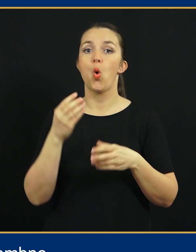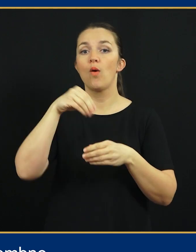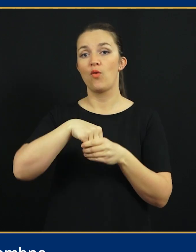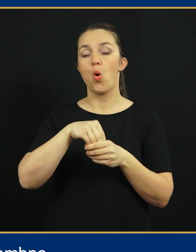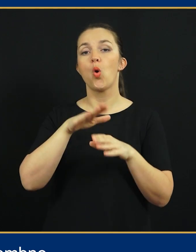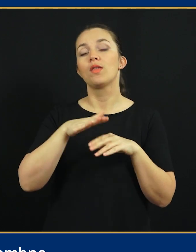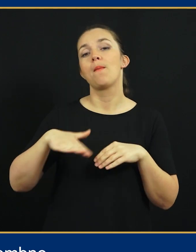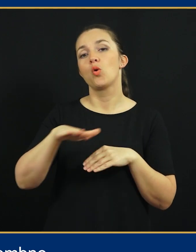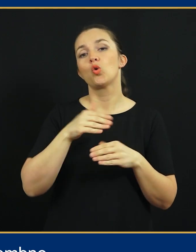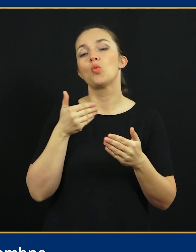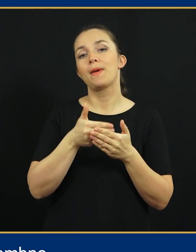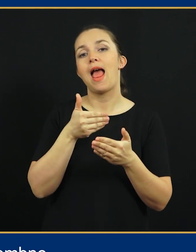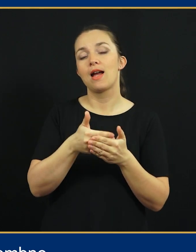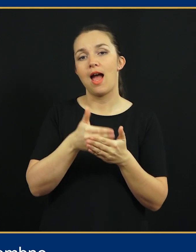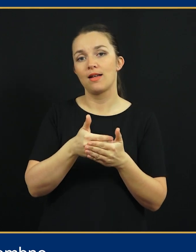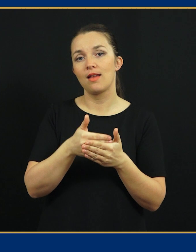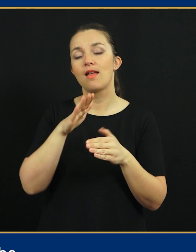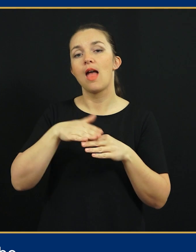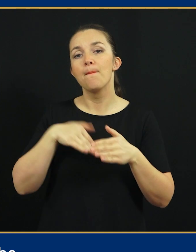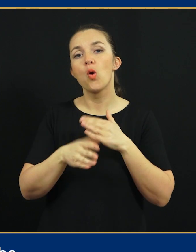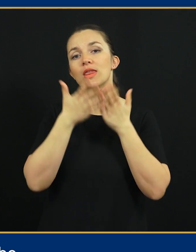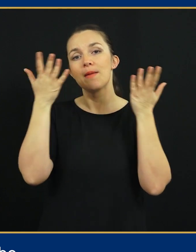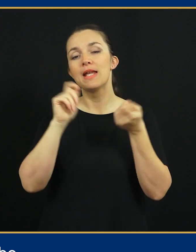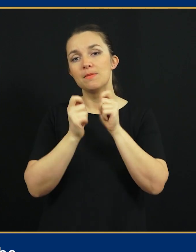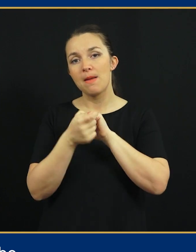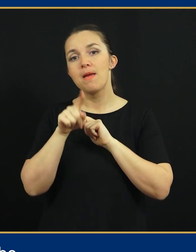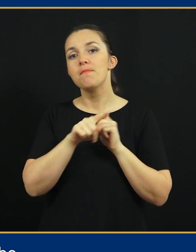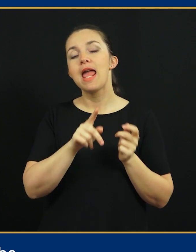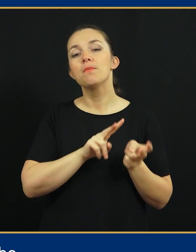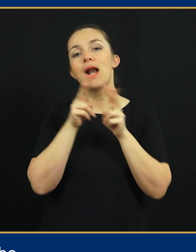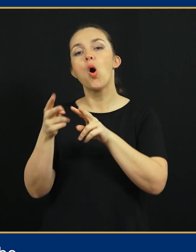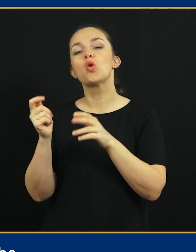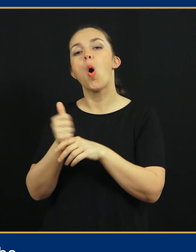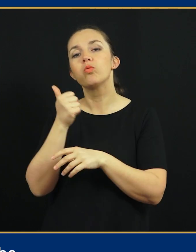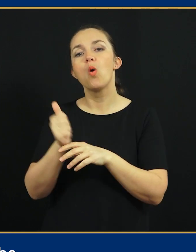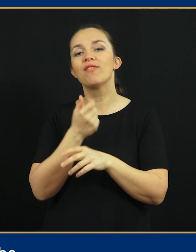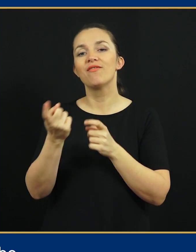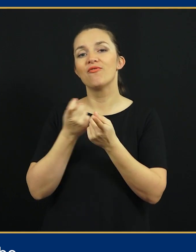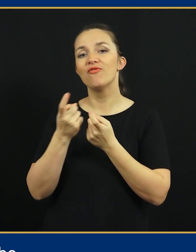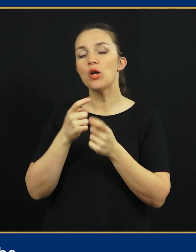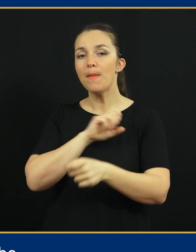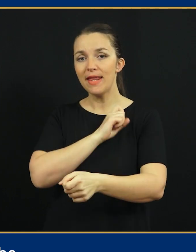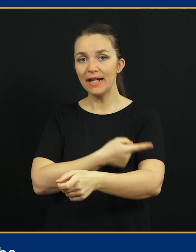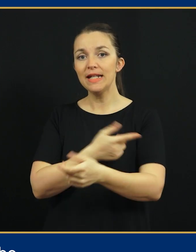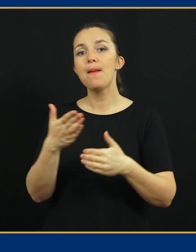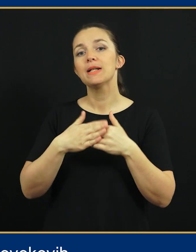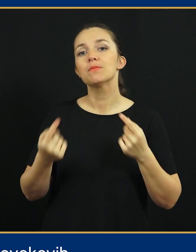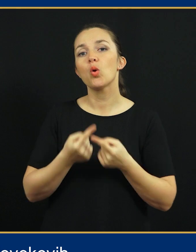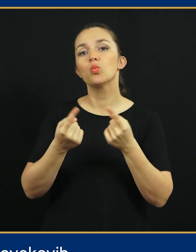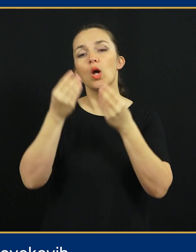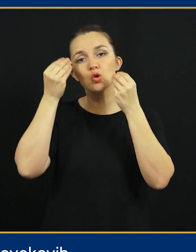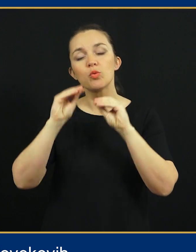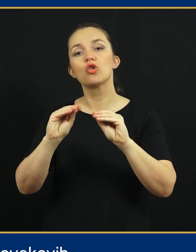vlogo na področju prilagajanja na podnebne spremembe in prehodak obnovljivim virom energije pri